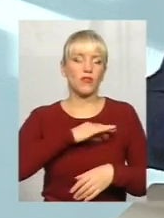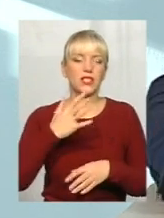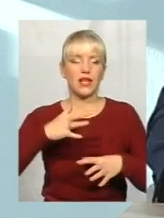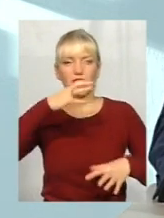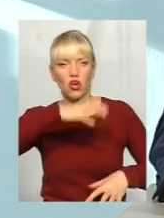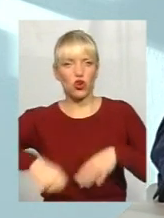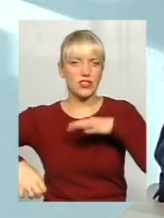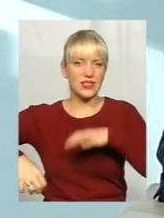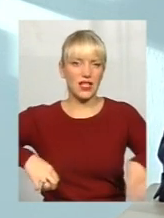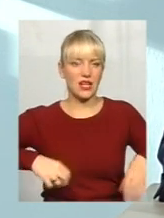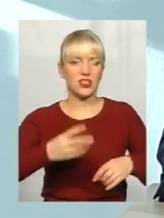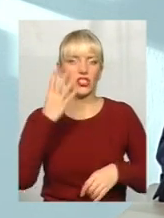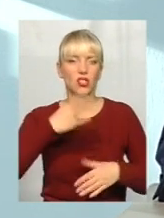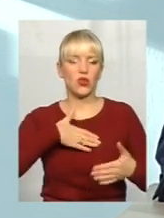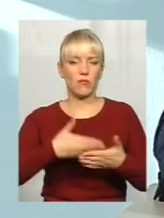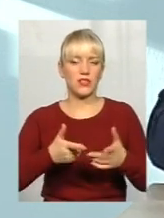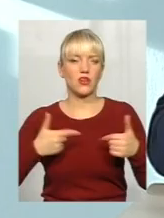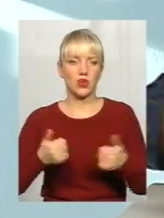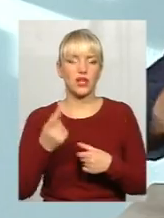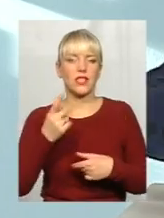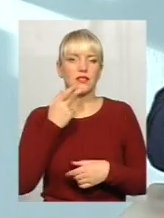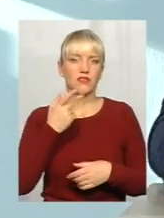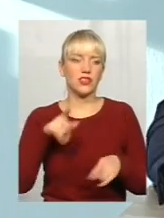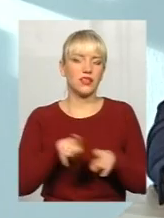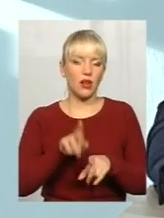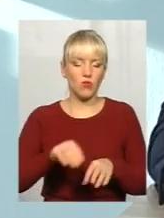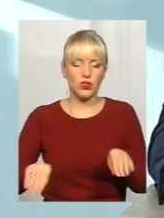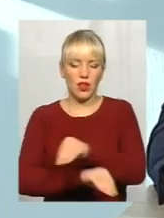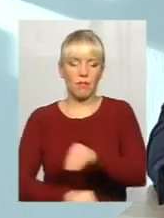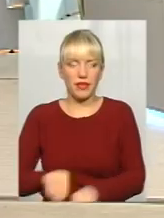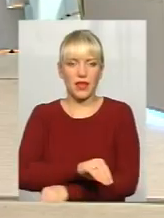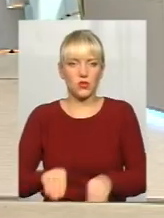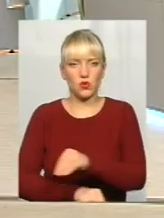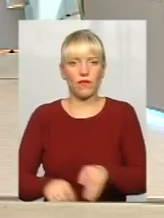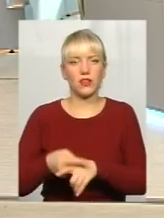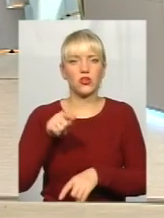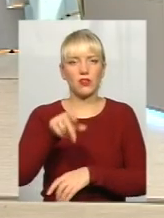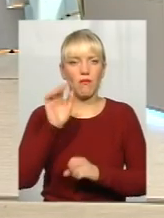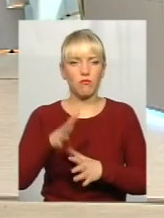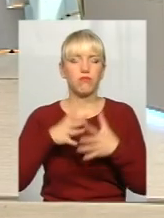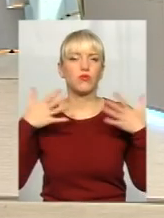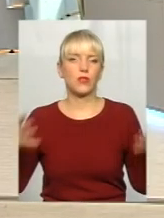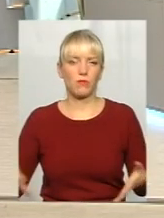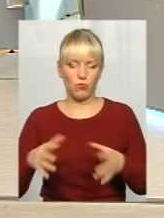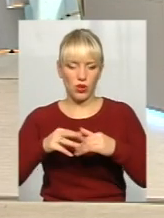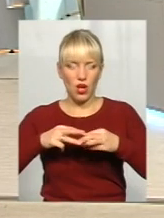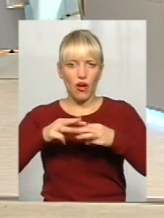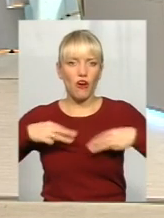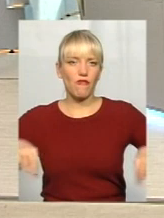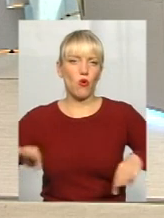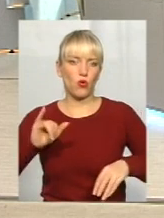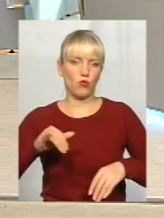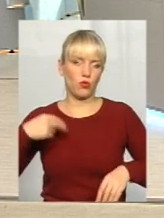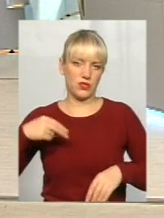розібрані. І чотири громадські організації, які завжди можна так підтасувати, що там завжди був більший кворум в президента. І воно так і було, і так